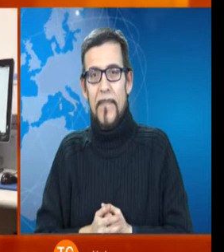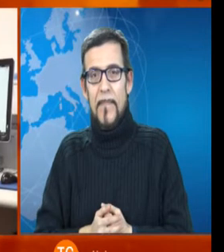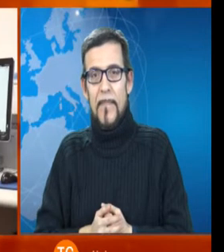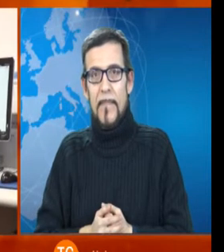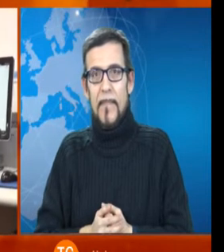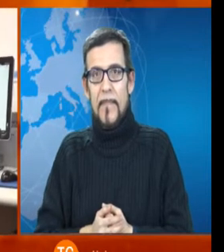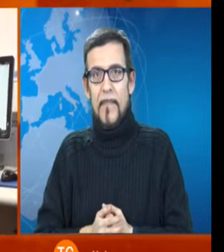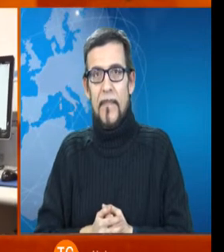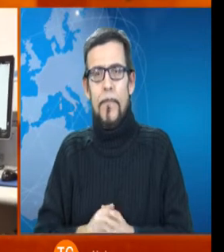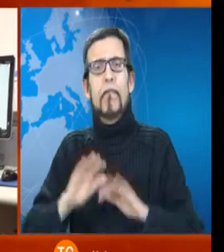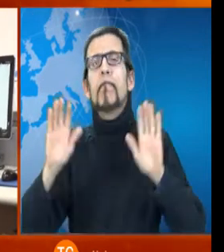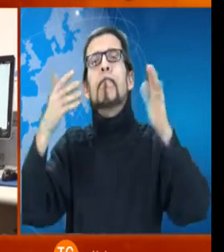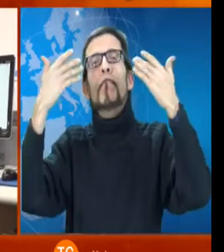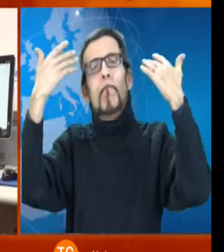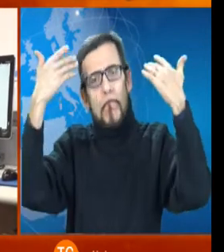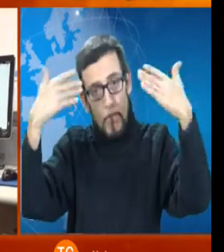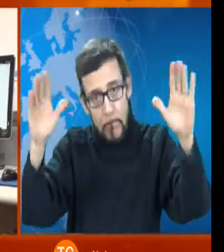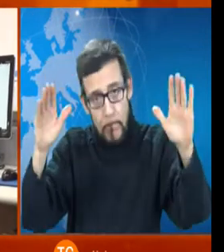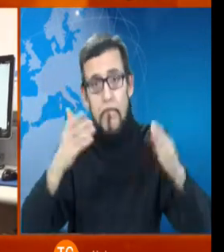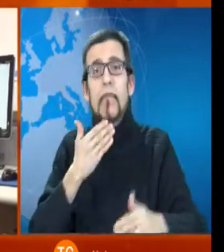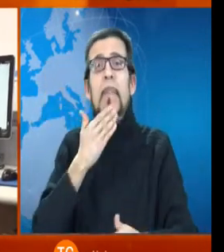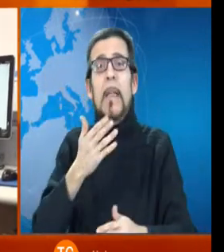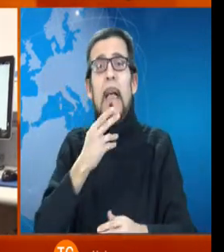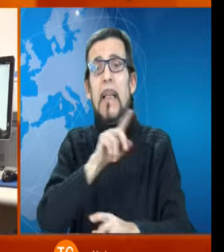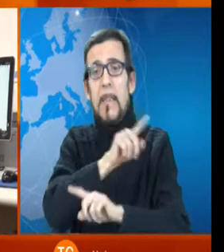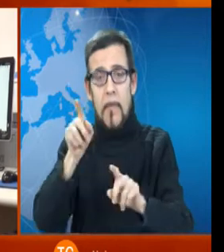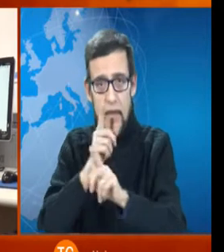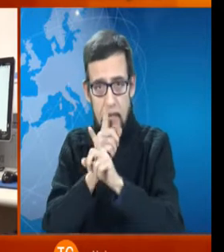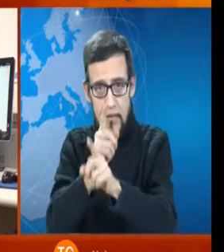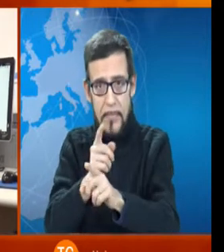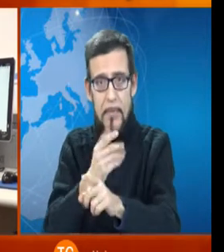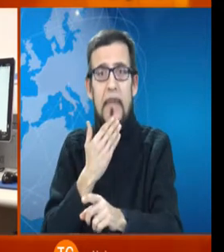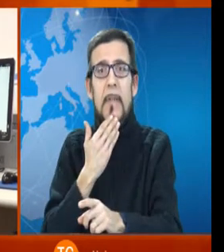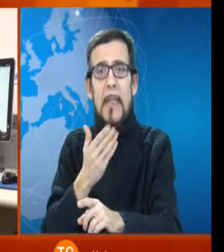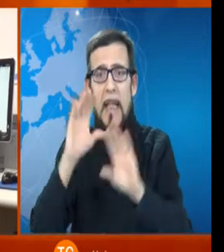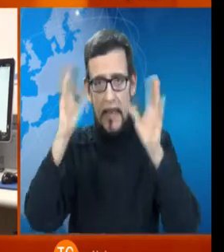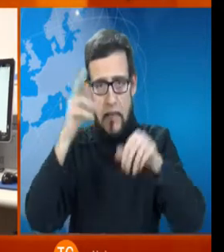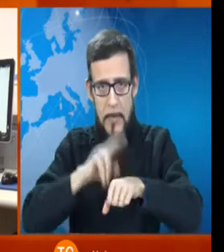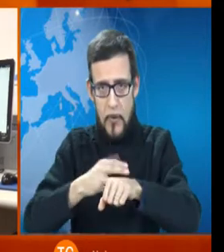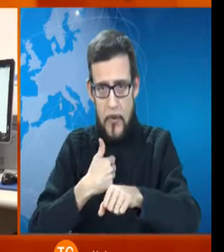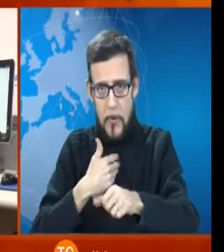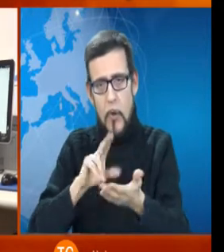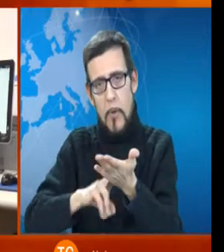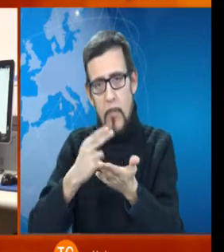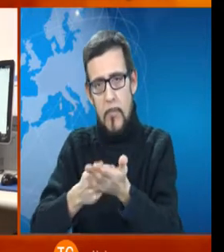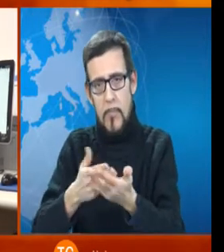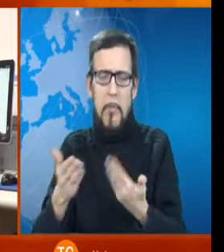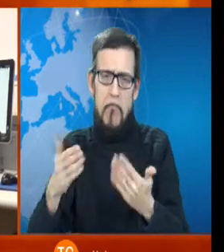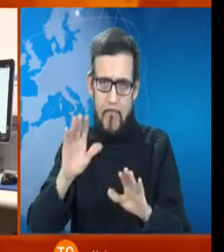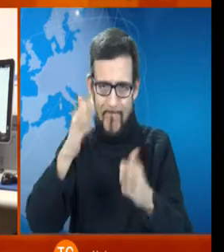è tutto, grazie per l'attenzione e ringraziamo come sempre Alberto Cicotto per la traduzione a presto